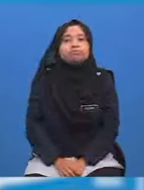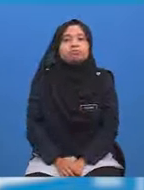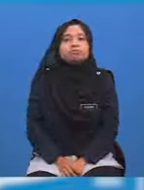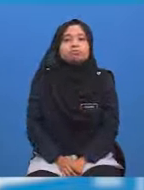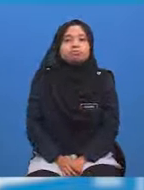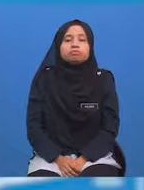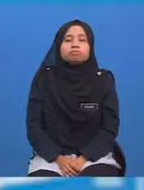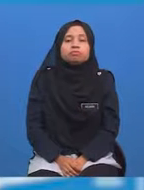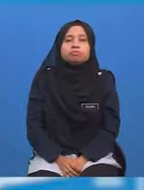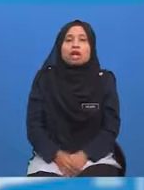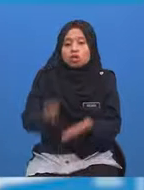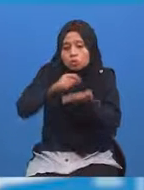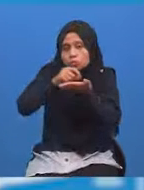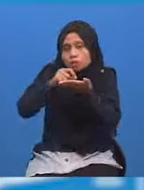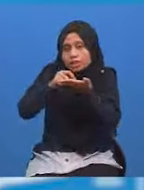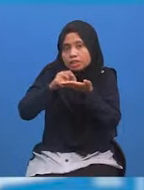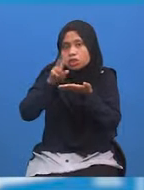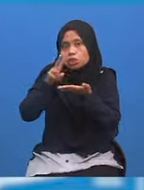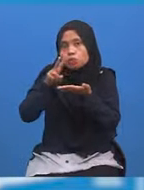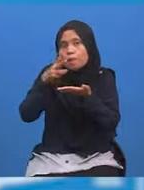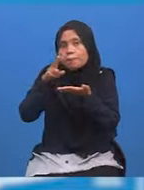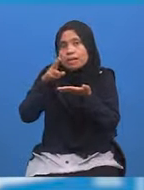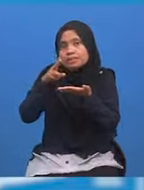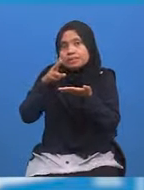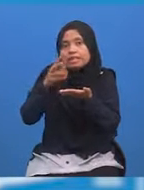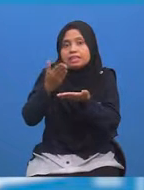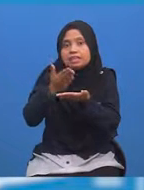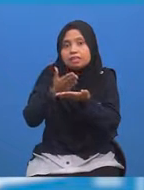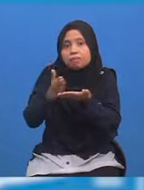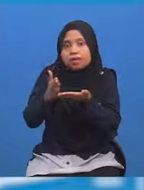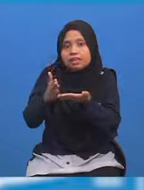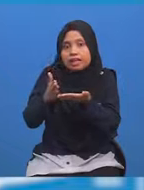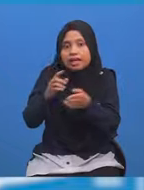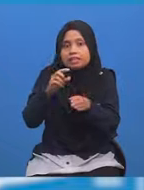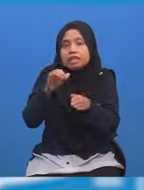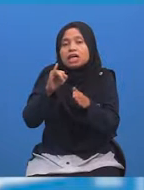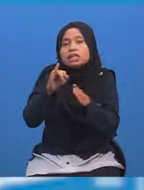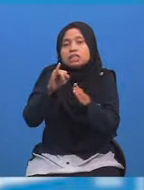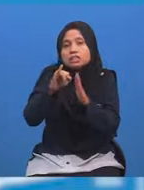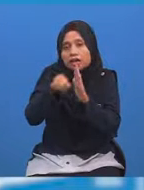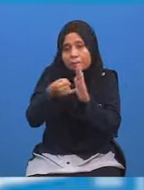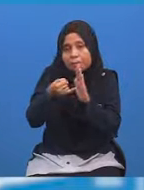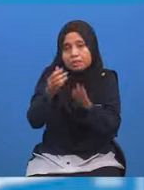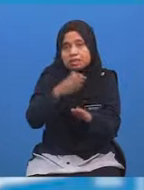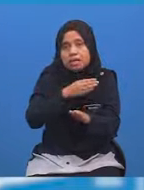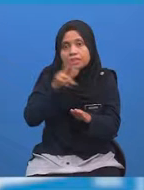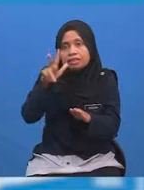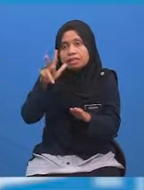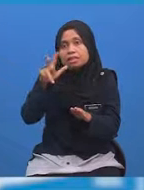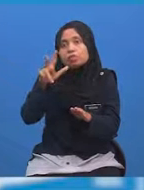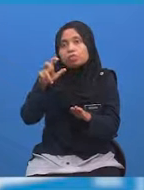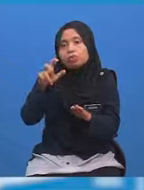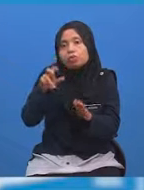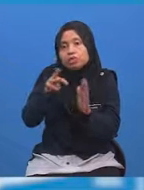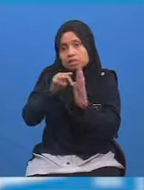Tuliskan 12 di bahagian jam dan 30 di bahagian